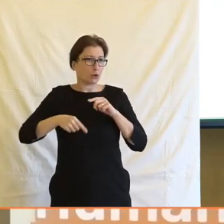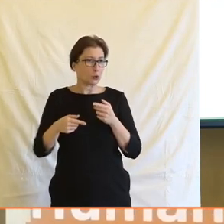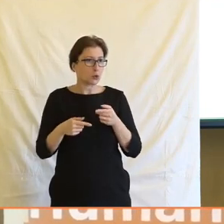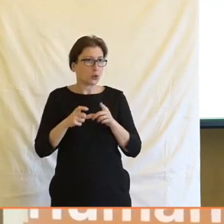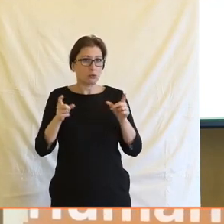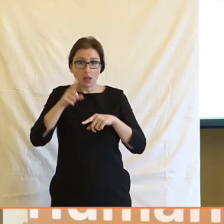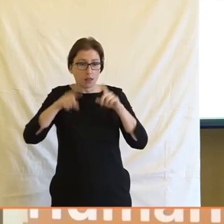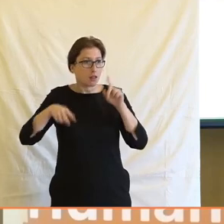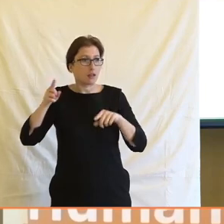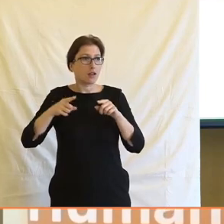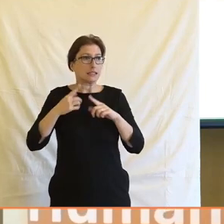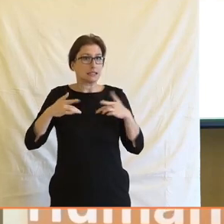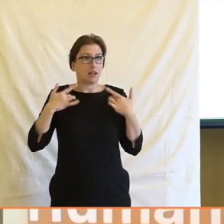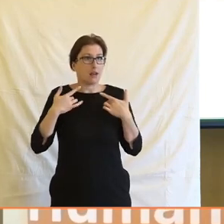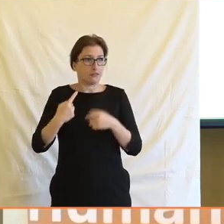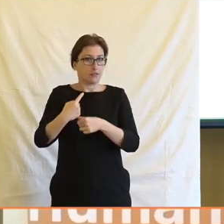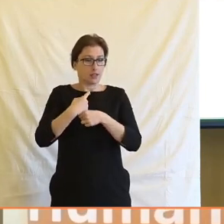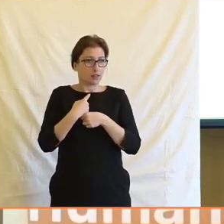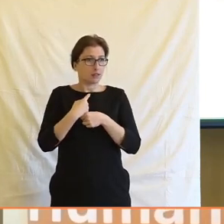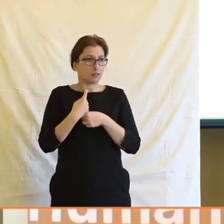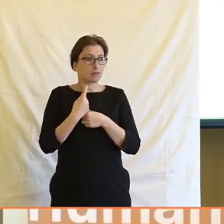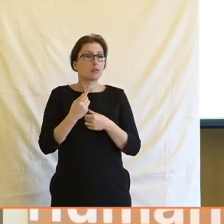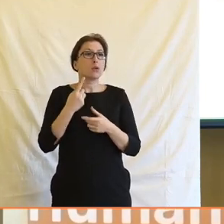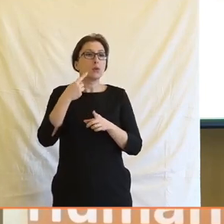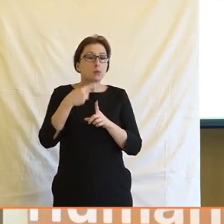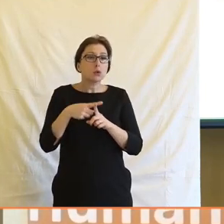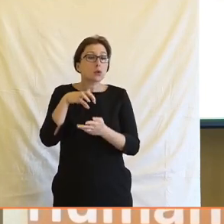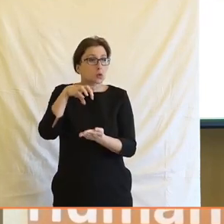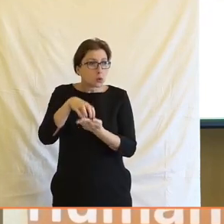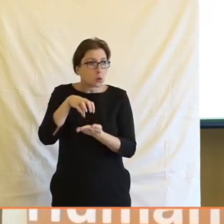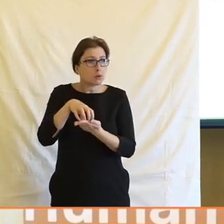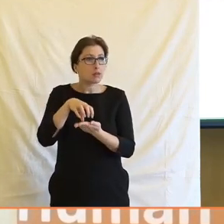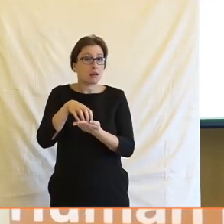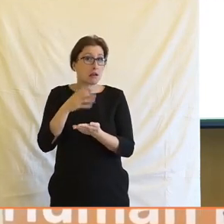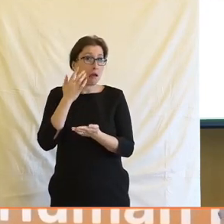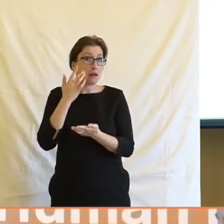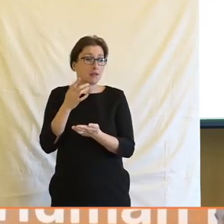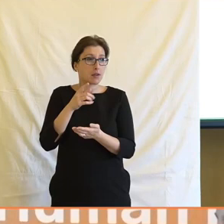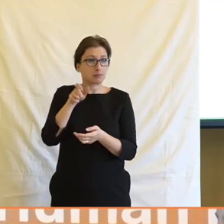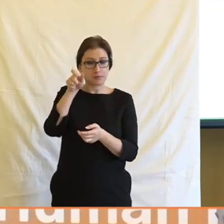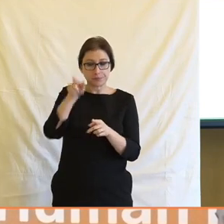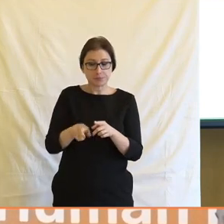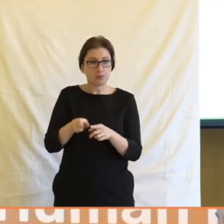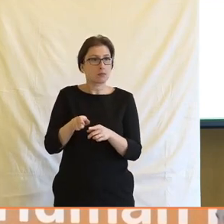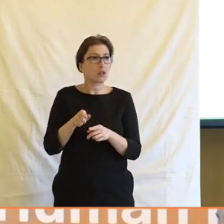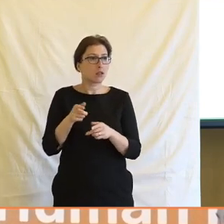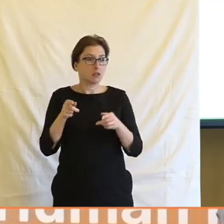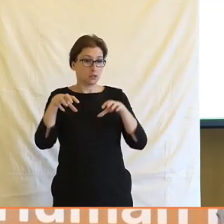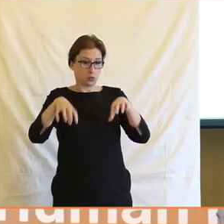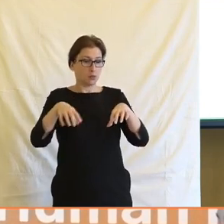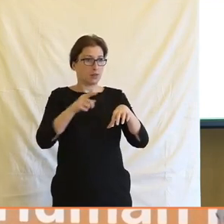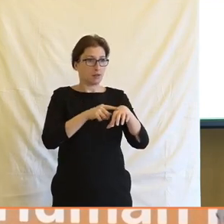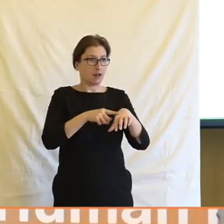z hlediska jejich zdraví. A je to současně pravděpodobně skupina, která, já neznám, jaký je profil mezi těmito